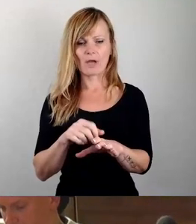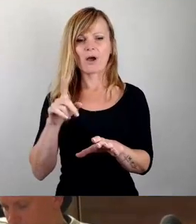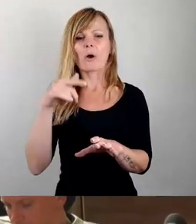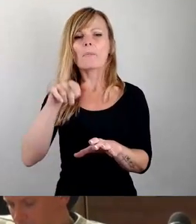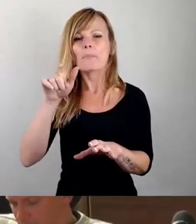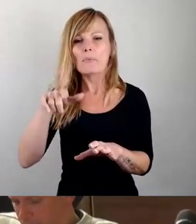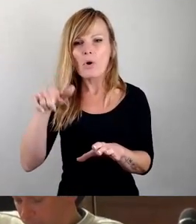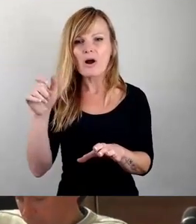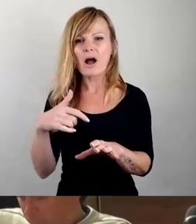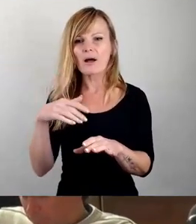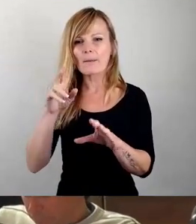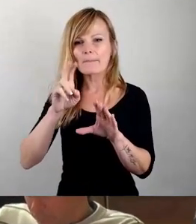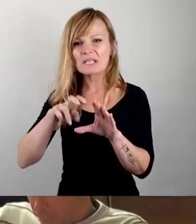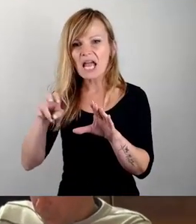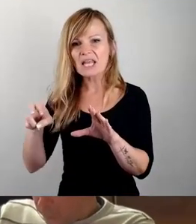nicht ihrer Meinung ist.